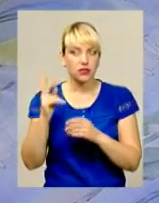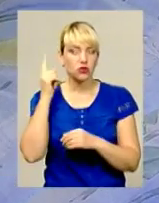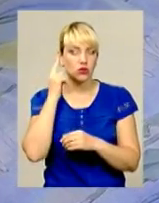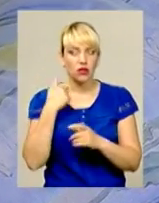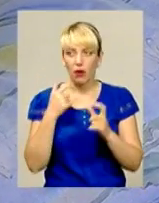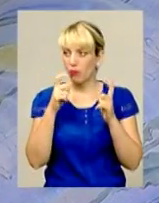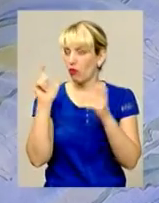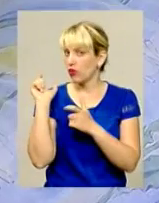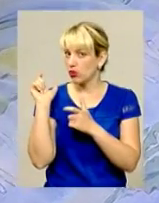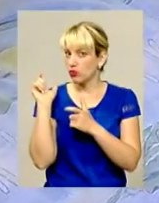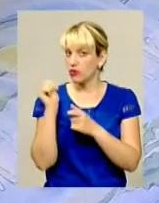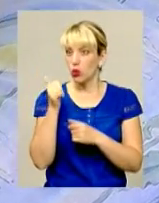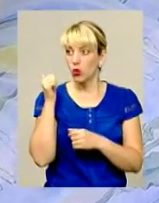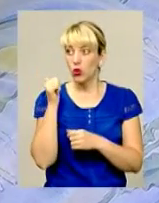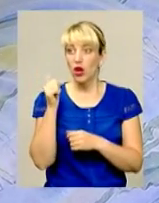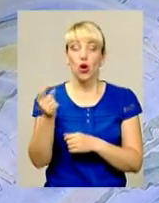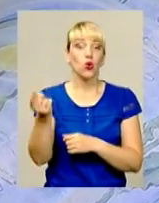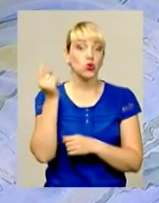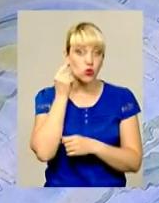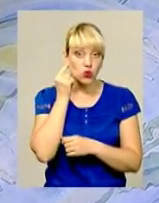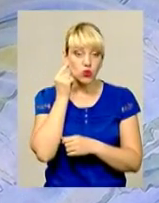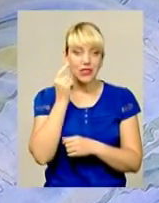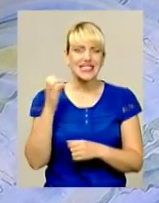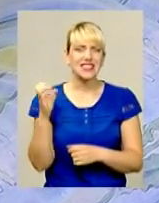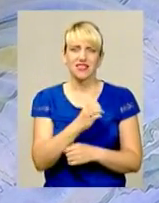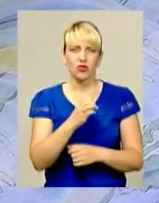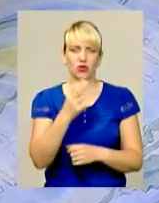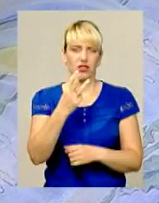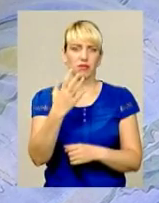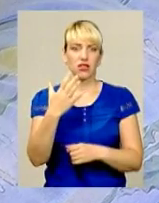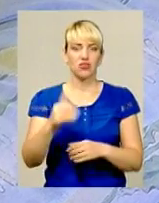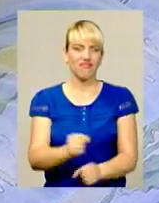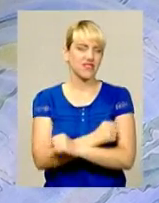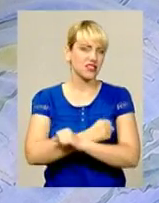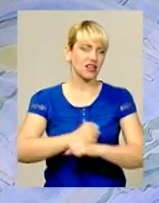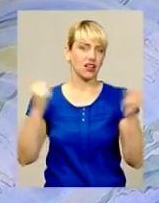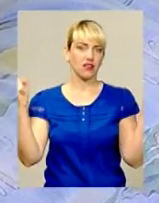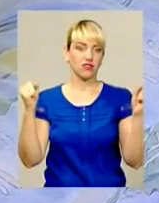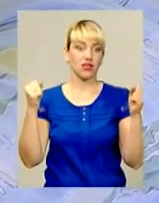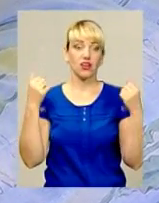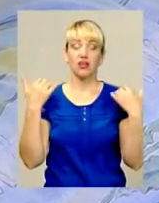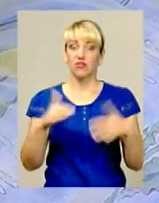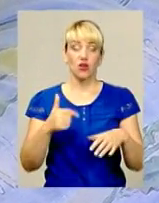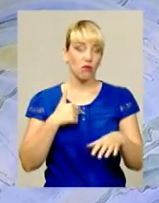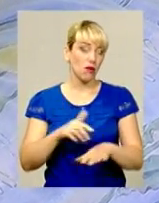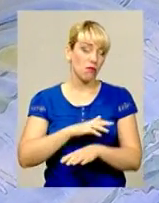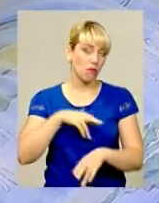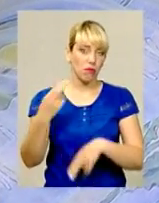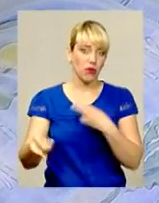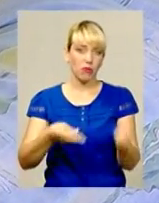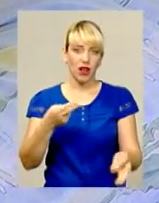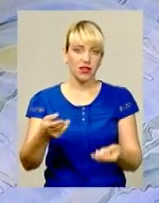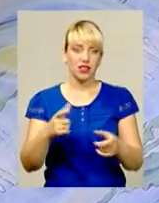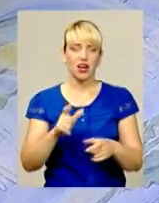повернувся туди, і чую, ну, секунд 3-4-5 взрив. І все, і ми туди попадали. Ігор дуже